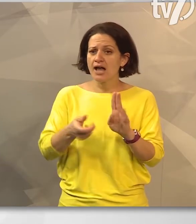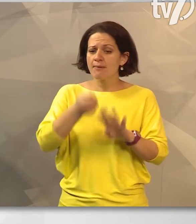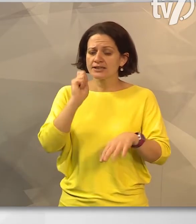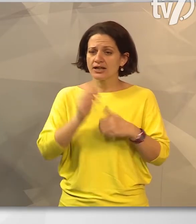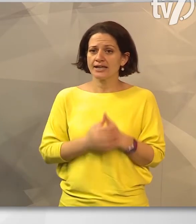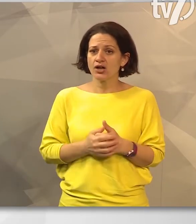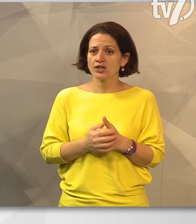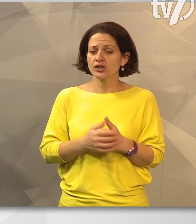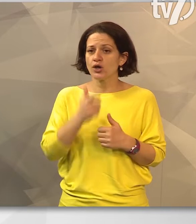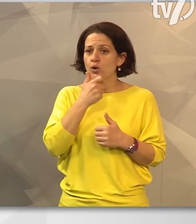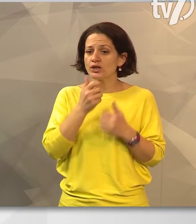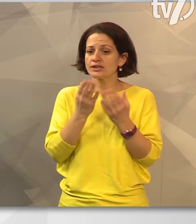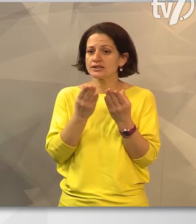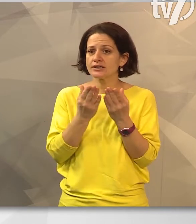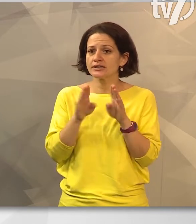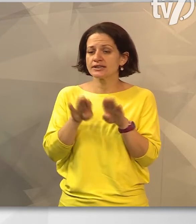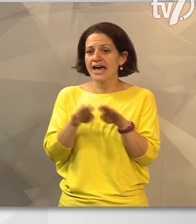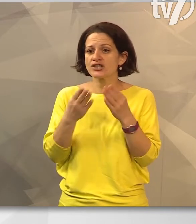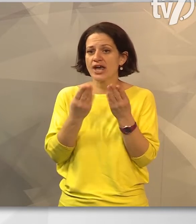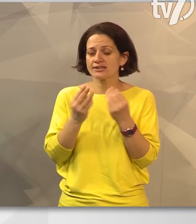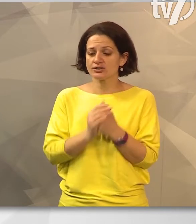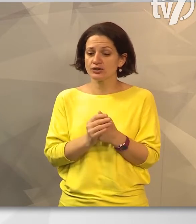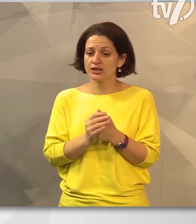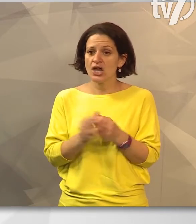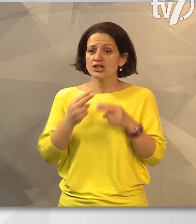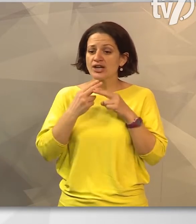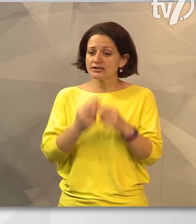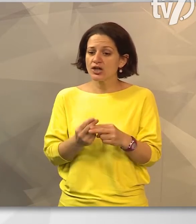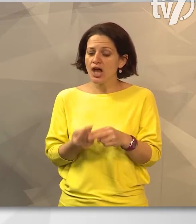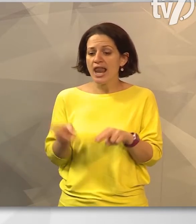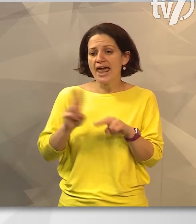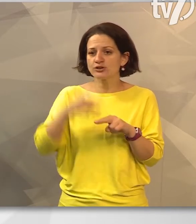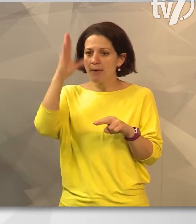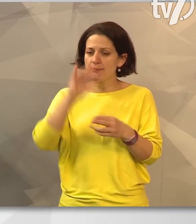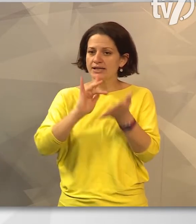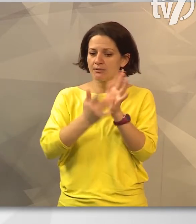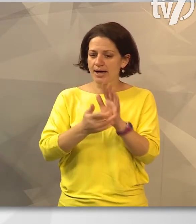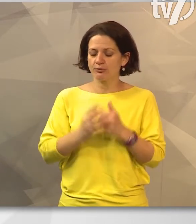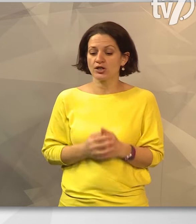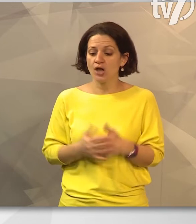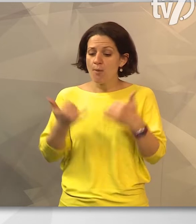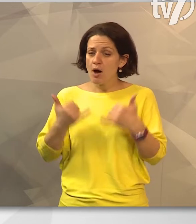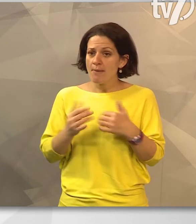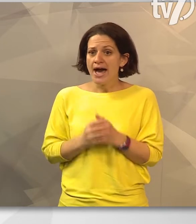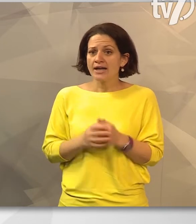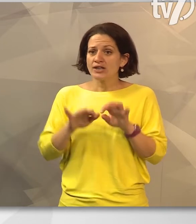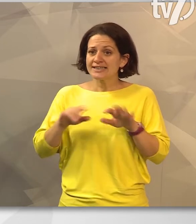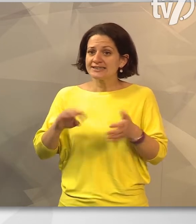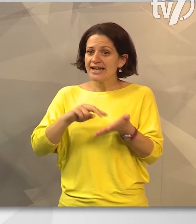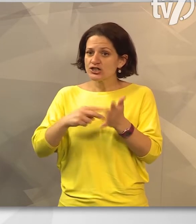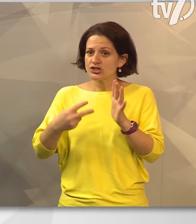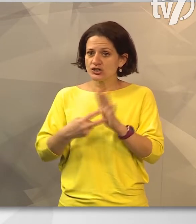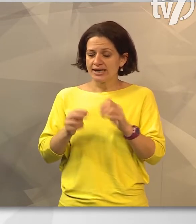találni azokat a kortás eszközöket, amelyek segítségével a lehető legtöbb embernek megmutatjuk. És bizony, ebben ma már a digitális